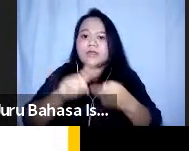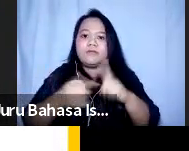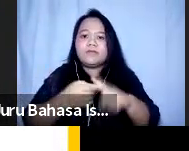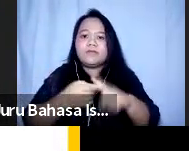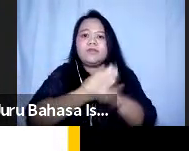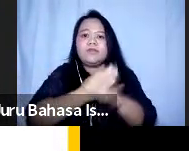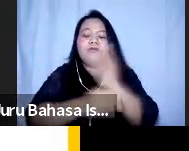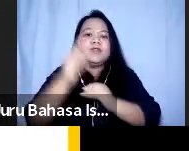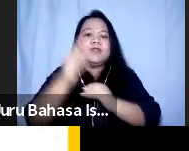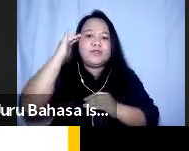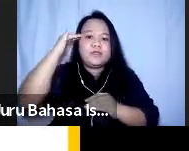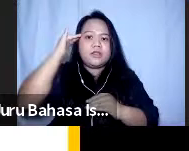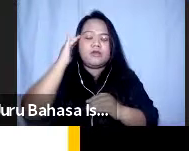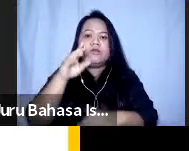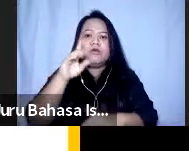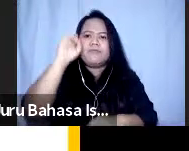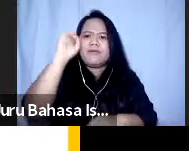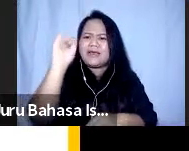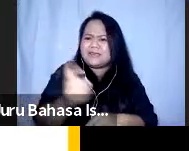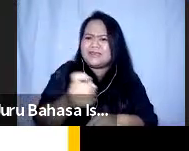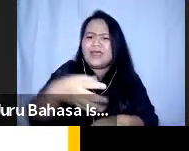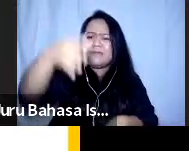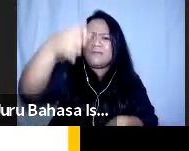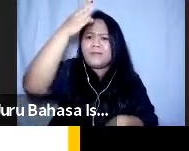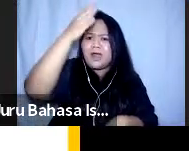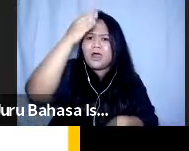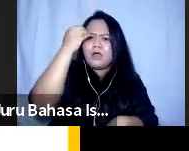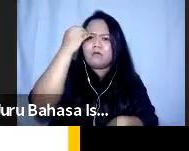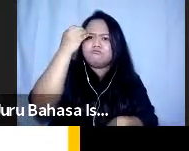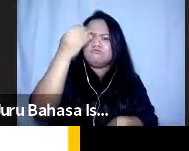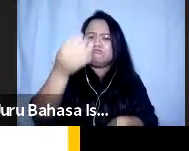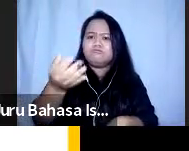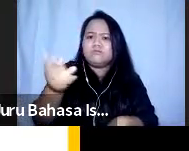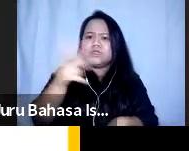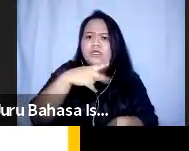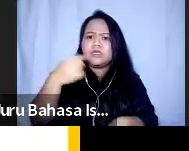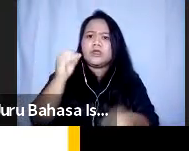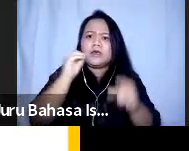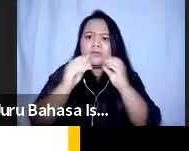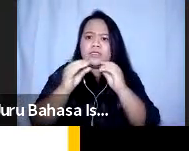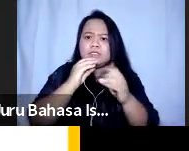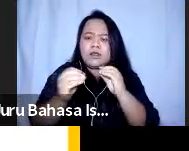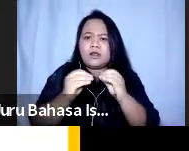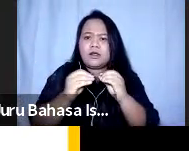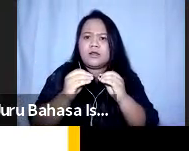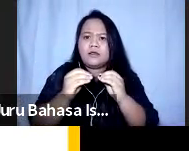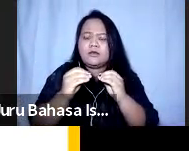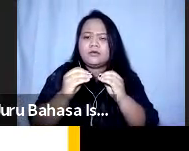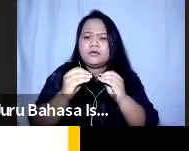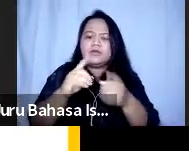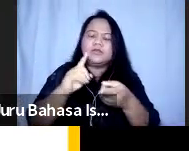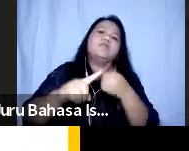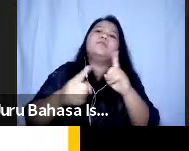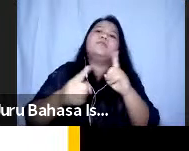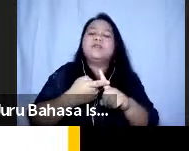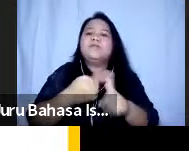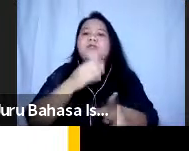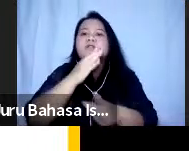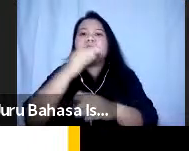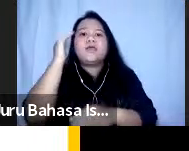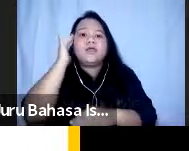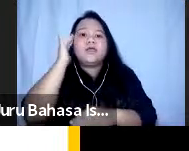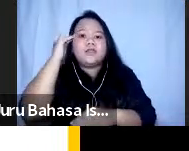pastikan bahwa kita paham siapa yang diajak kita bicara kemudian teman-teman di fabel intelektual